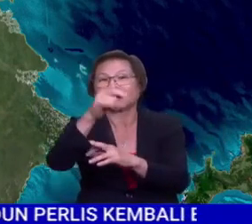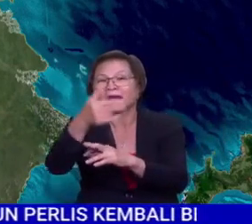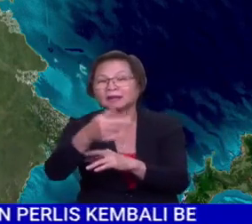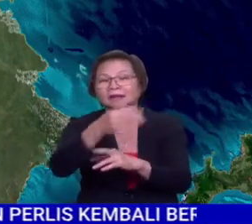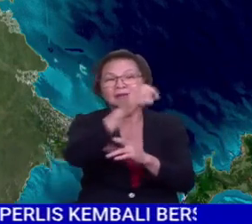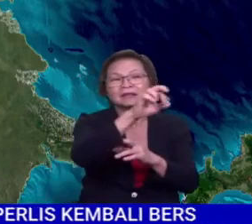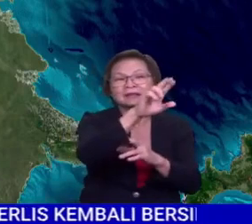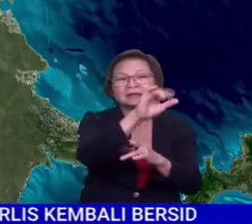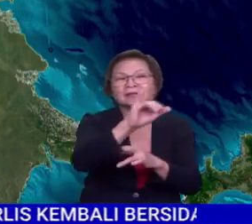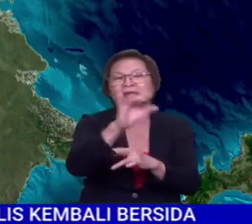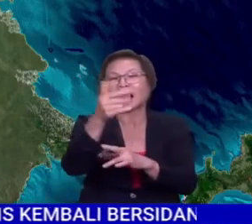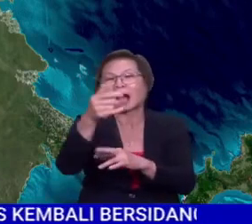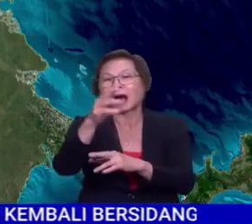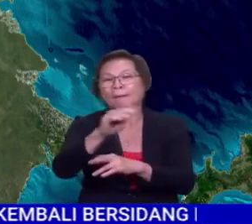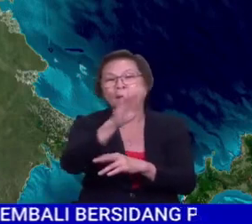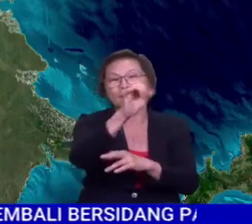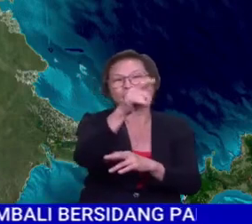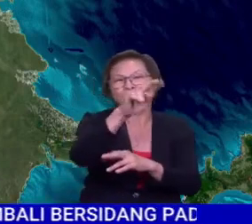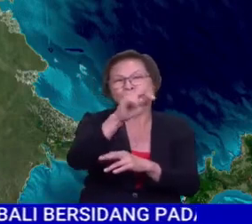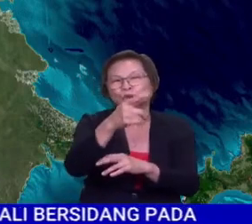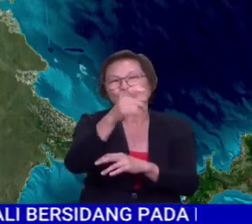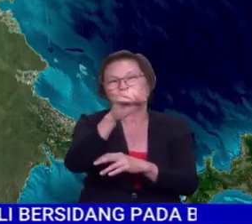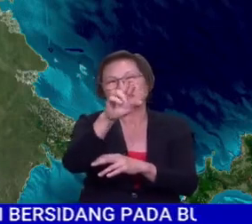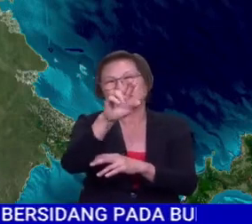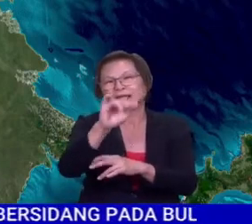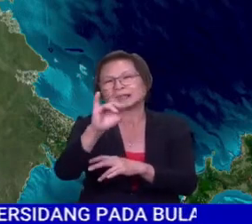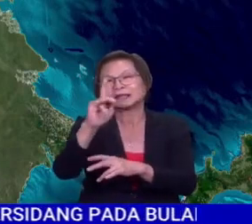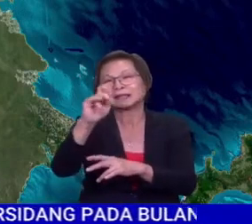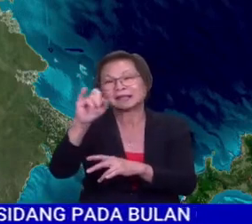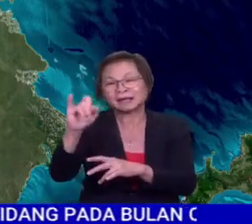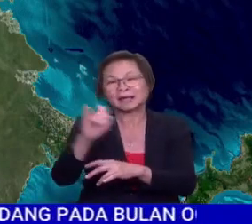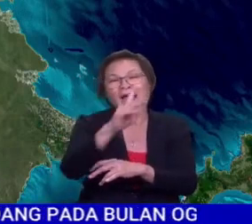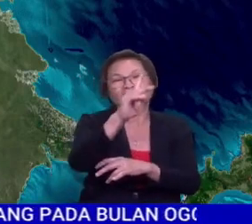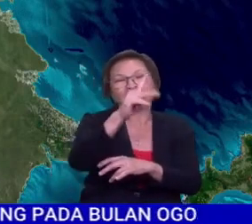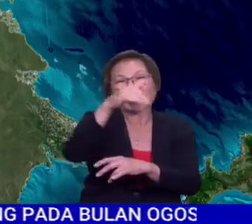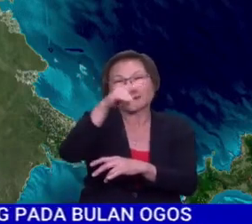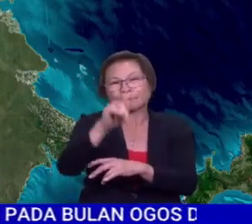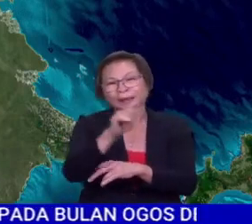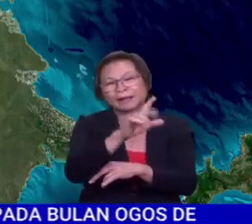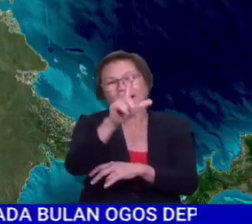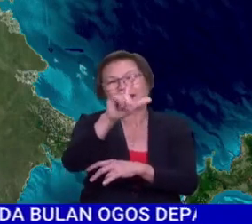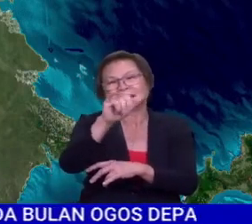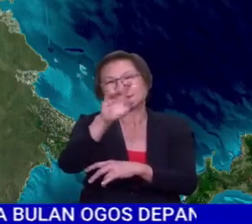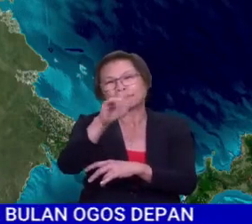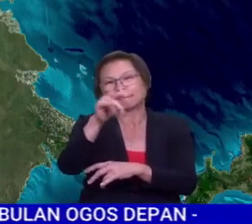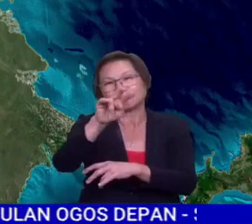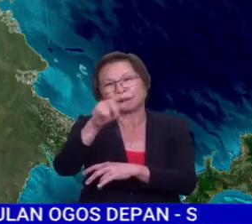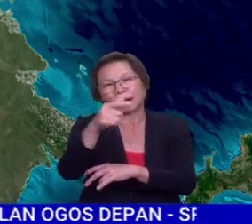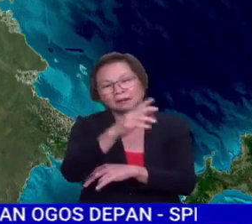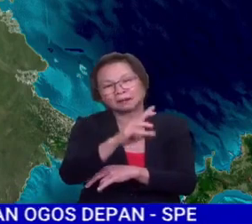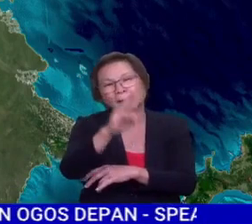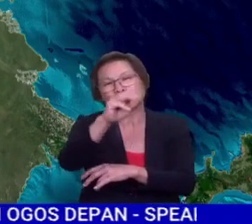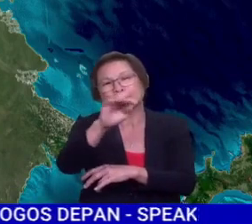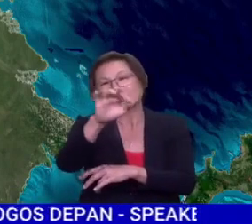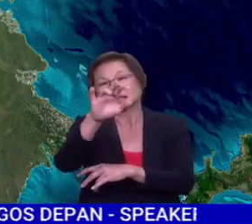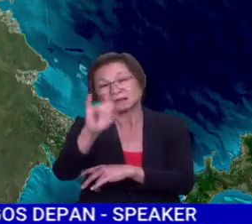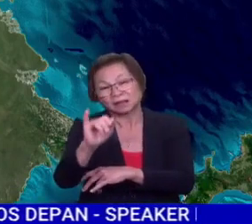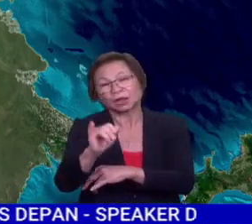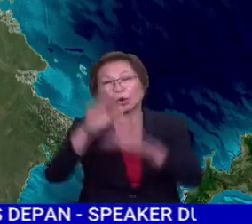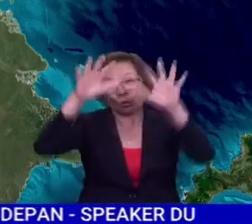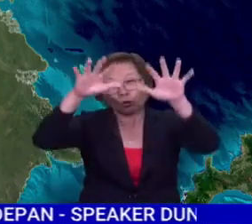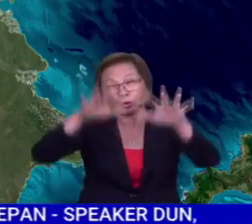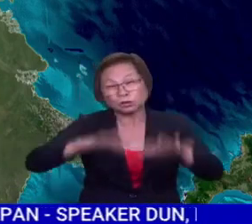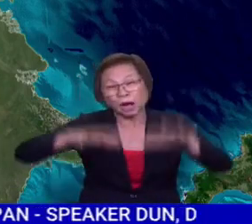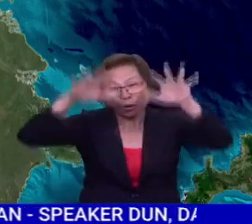seri aman, betung, sari ke, di bahagian kapit, juga di bahagian limbang dan juga di bahagian miri. Hujan ini kita